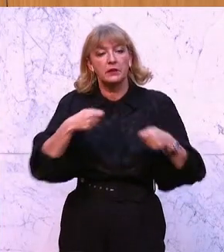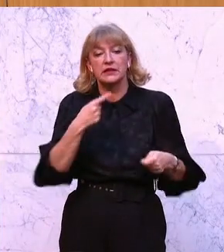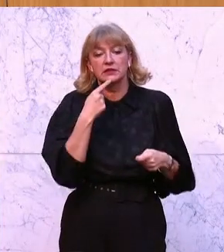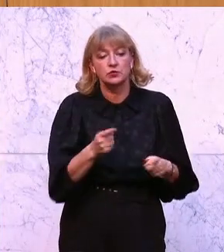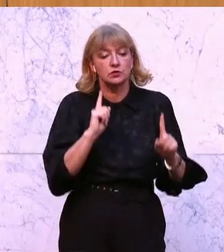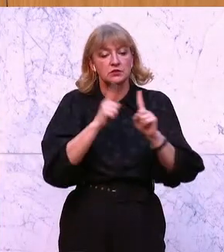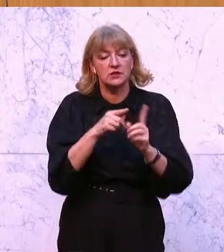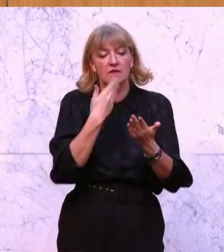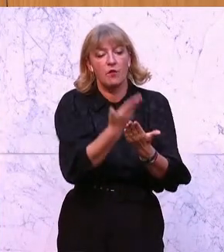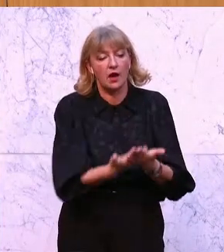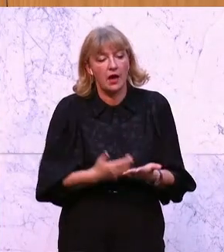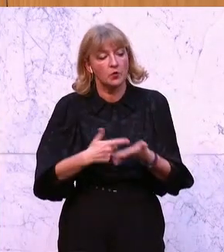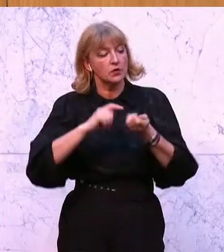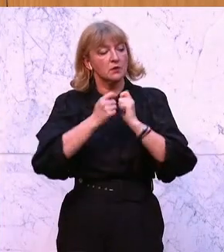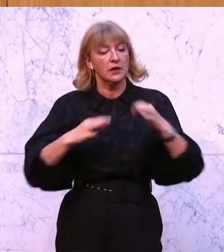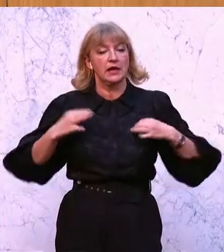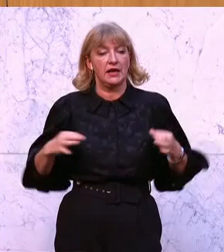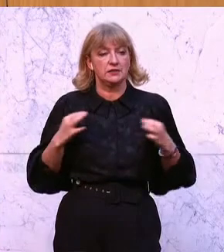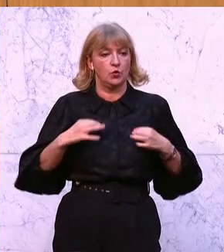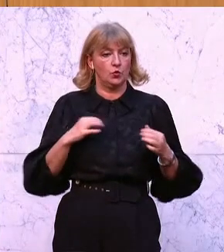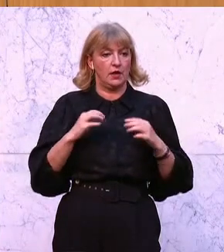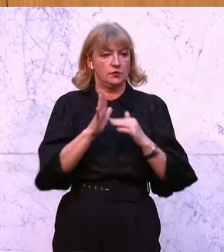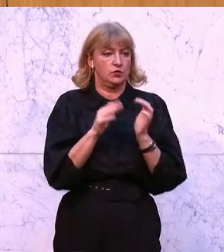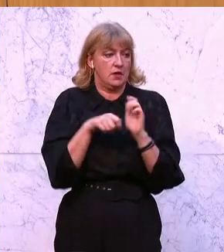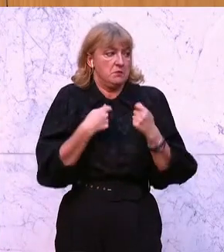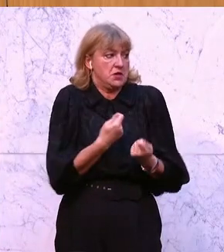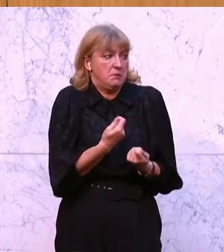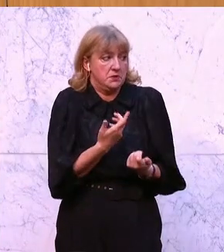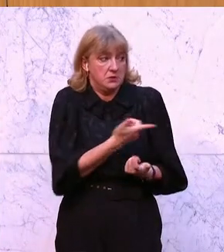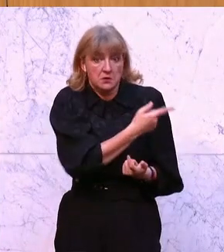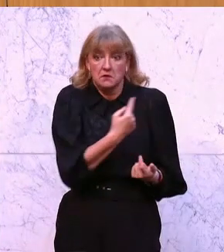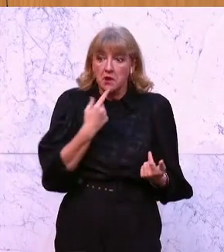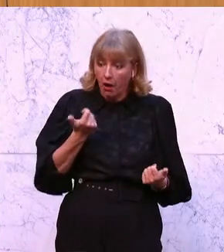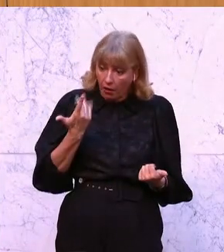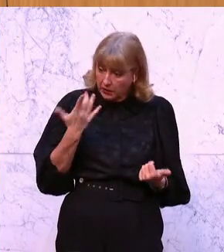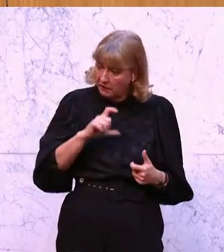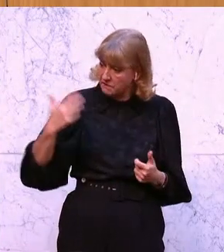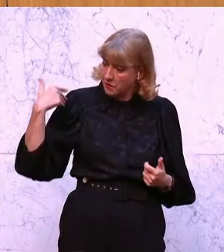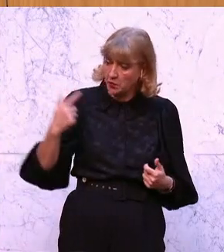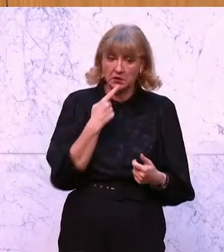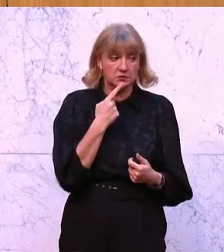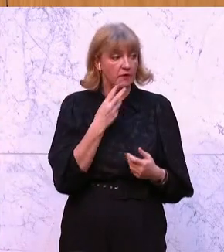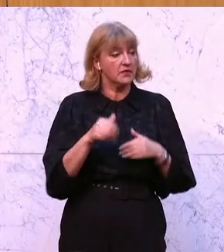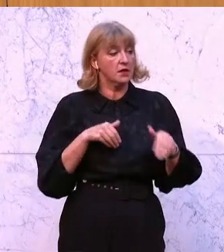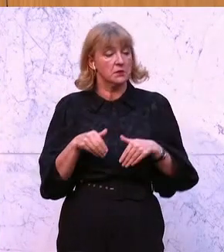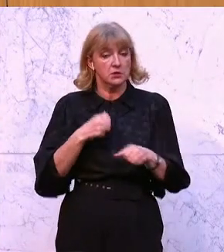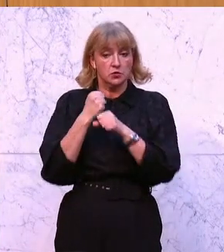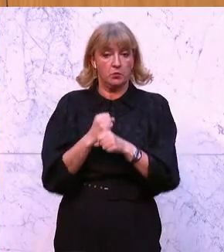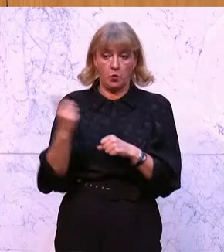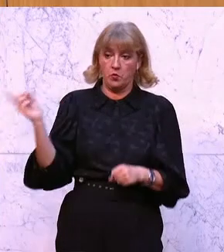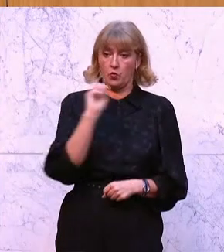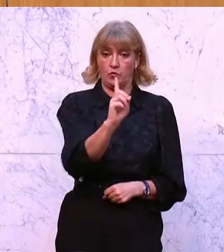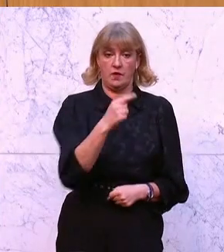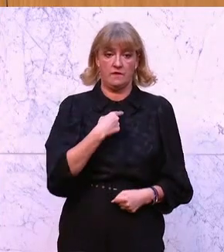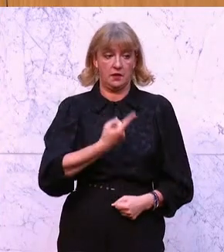Zielvorgaben und eine Reform des Gesundheitssystems gibt. Und was ist passiert? Vor wenigen Wochen haben Sie sich mit dem Finanzminister Brunner hergestellt.